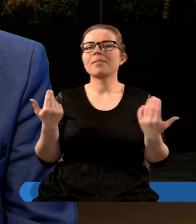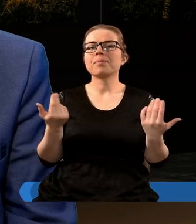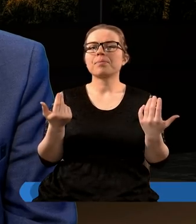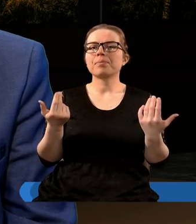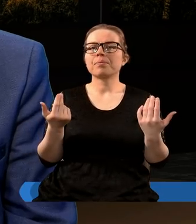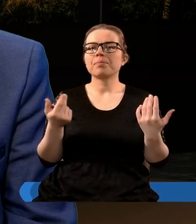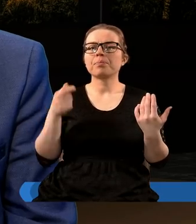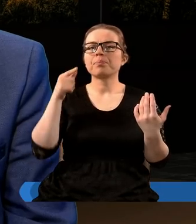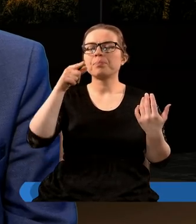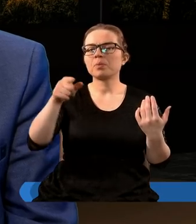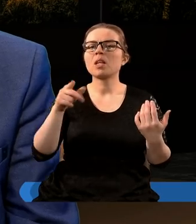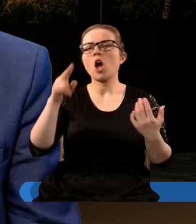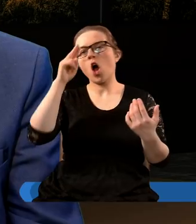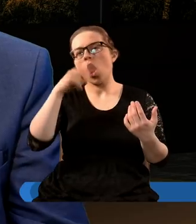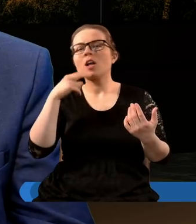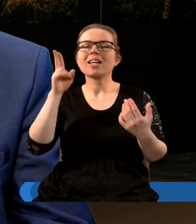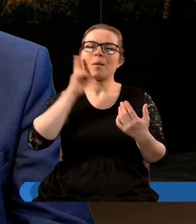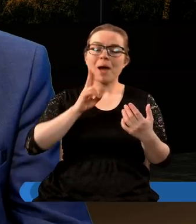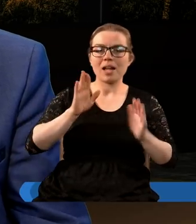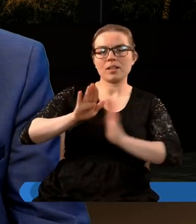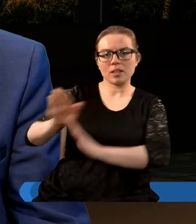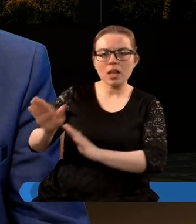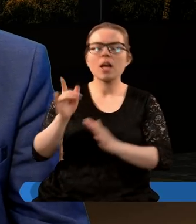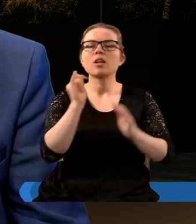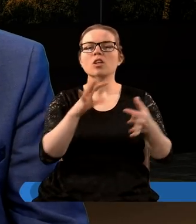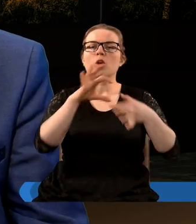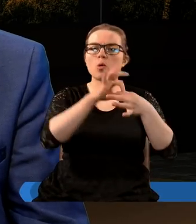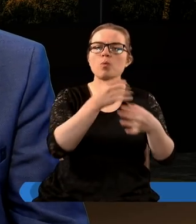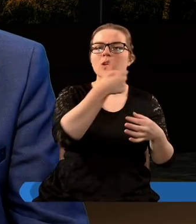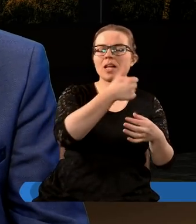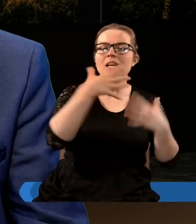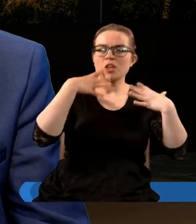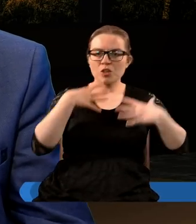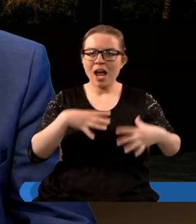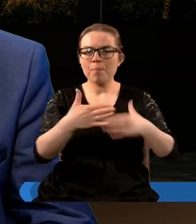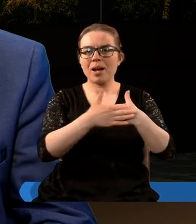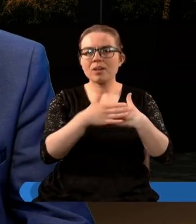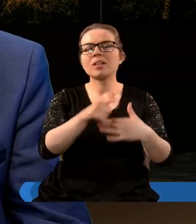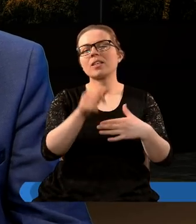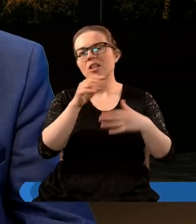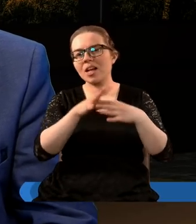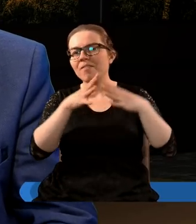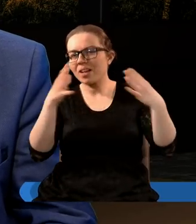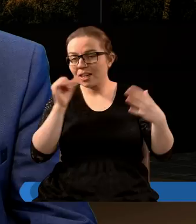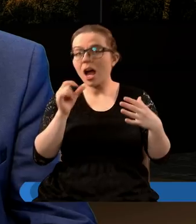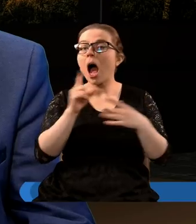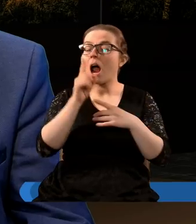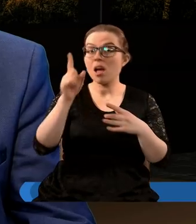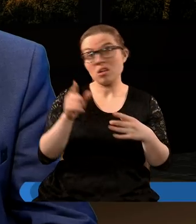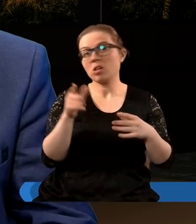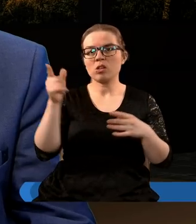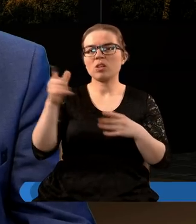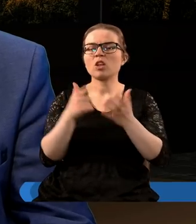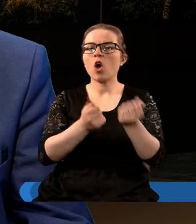gdzie jest powiedziane opuści człowiek ojca i matkę swoją, połączy się z żoną swoją i tych dwoje będzie jednym ciałem. Tajemnica to wielka, ale ja